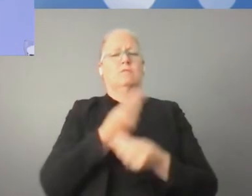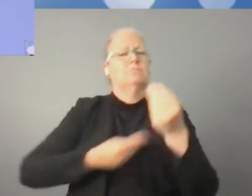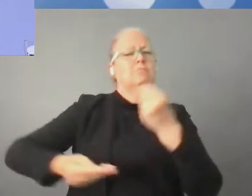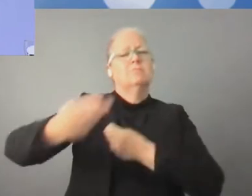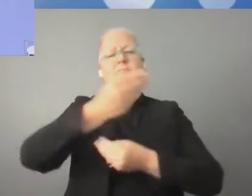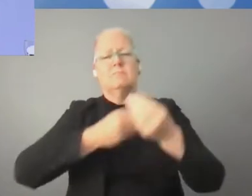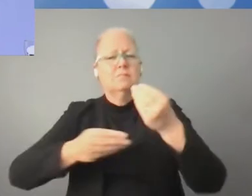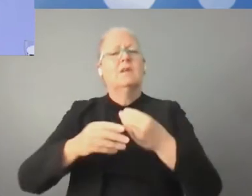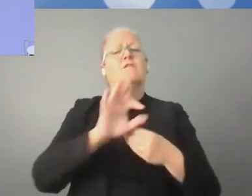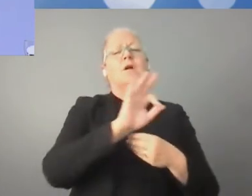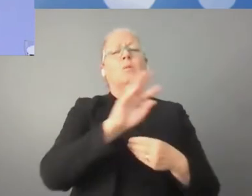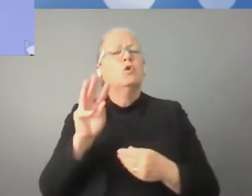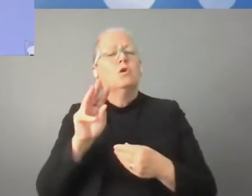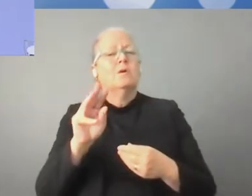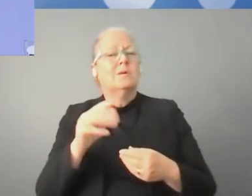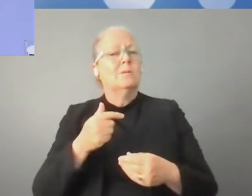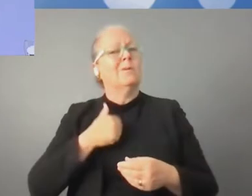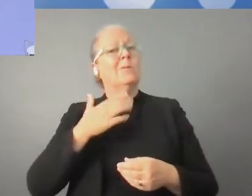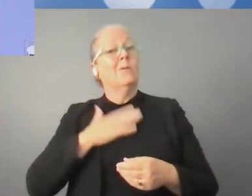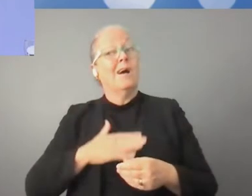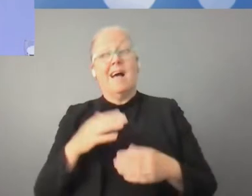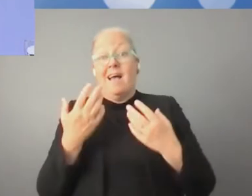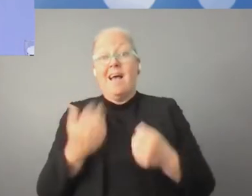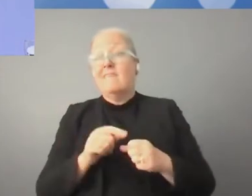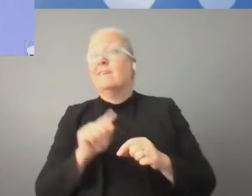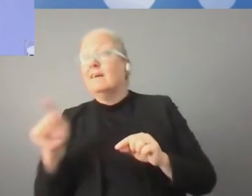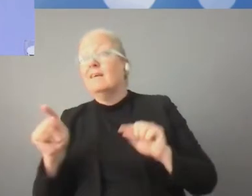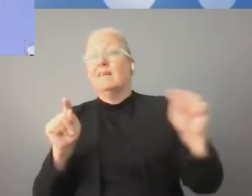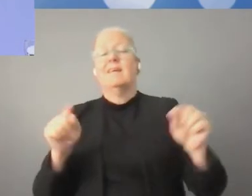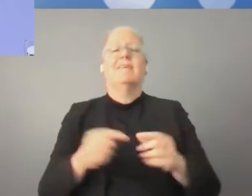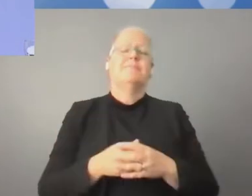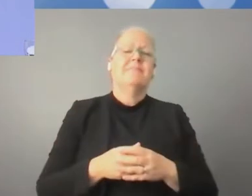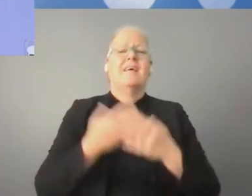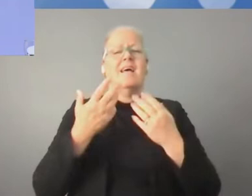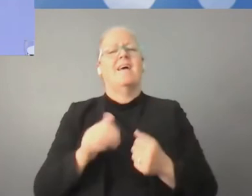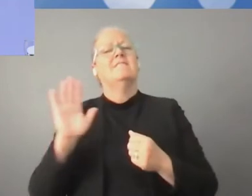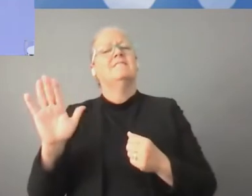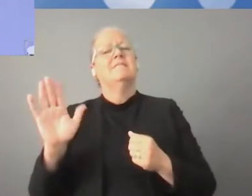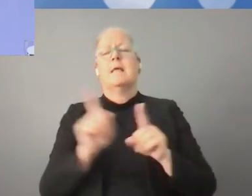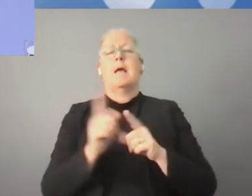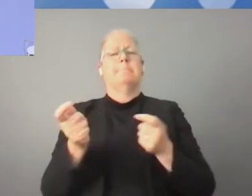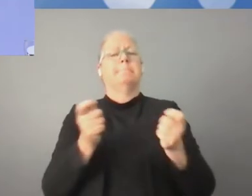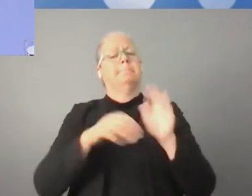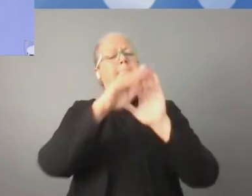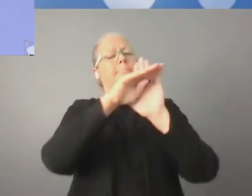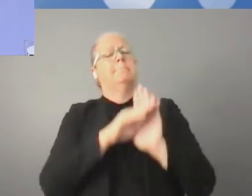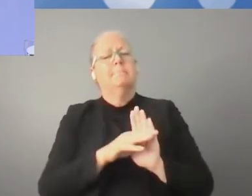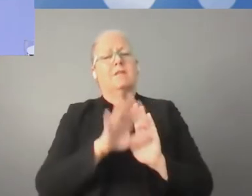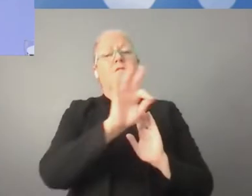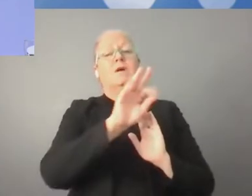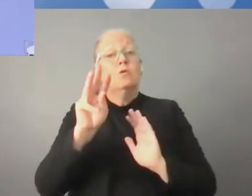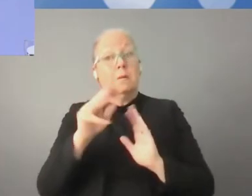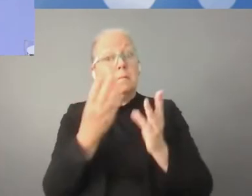I ten proces już się rozpoczął w różnych miejscach, bo pan pytał o ramy regulacyjne.